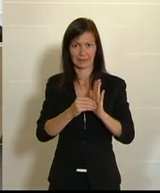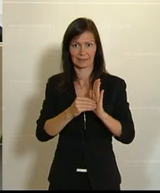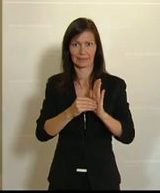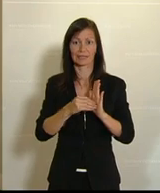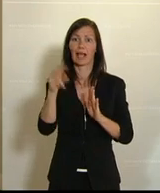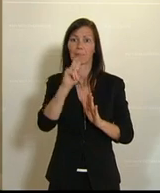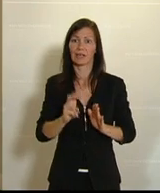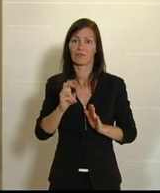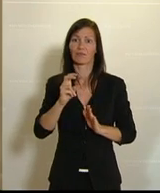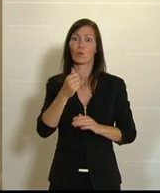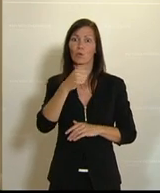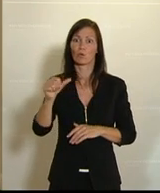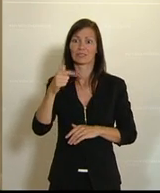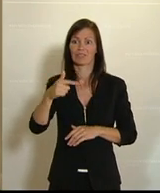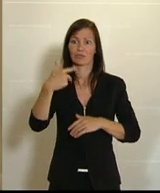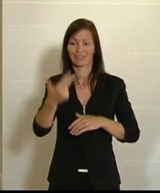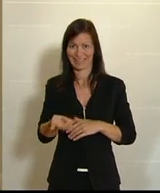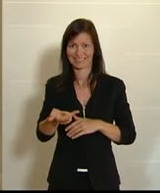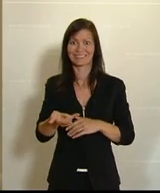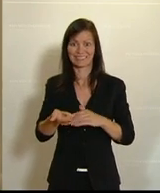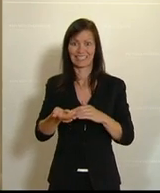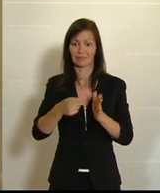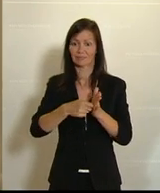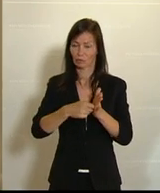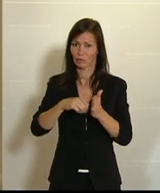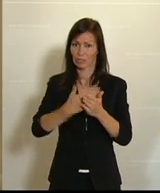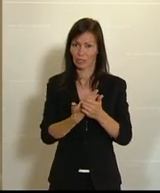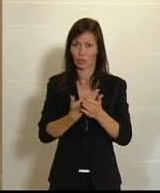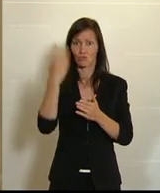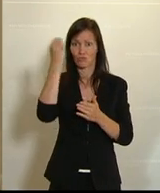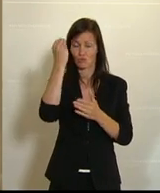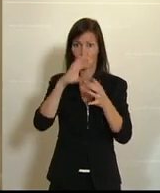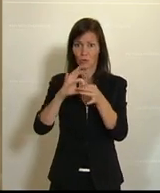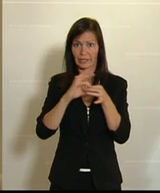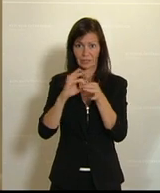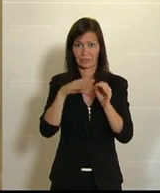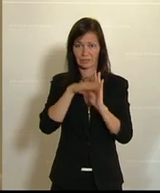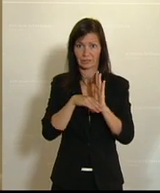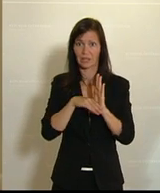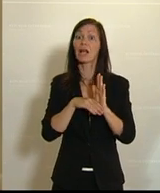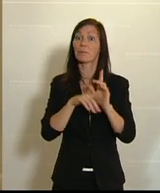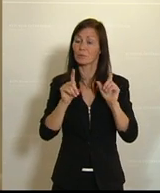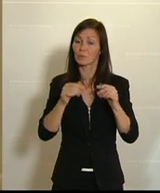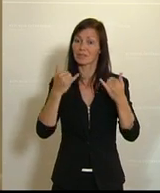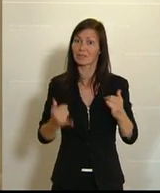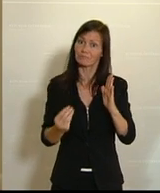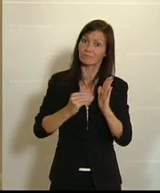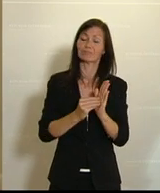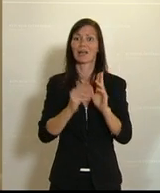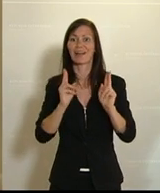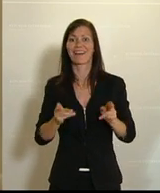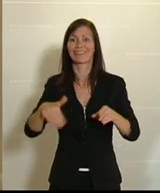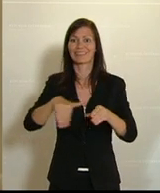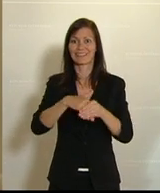132 im Schulorganisationsgesetz ermöglicht einen Ergänzungsunterricht jetzt. Auf dieser